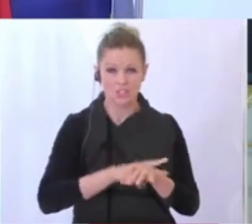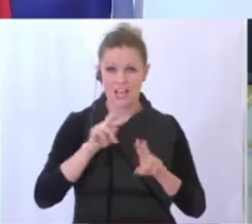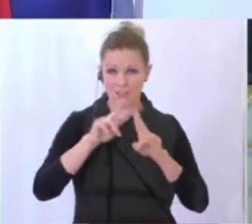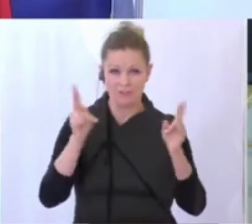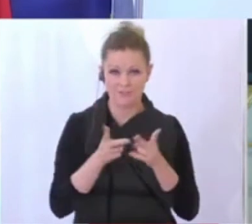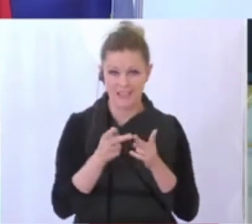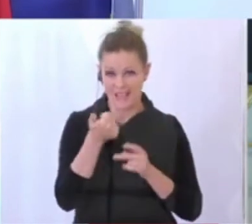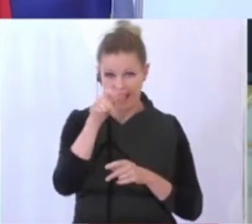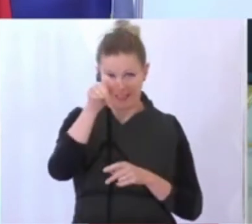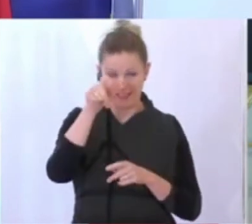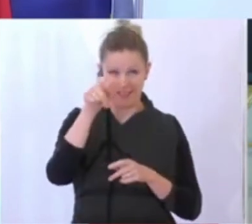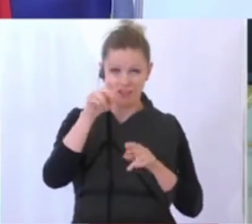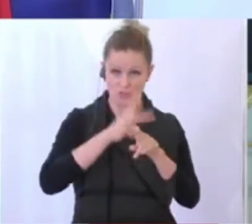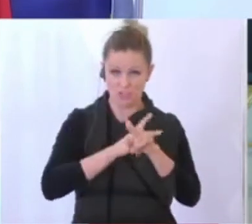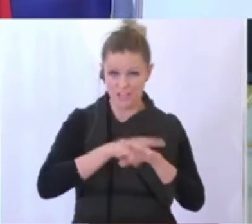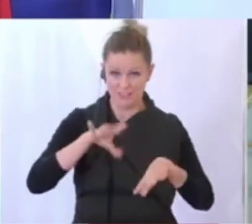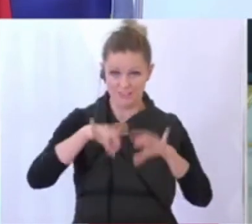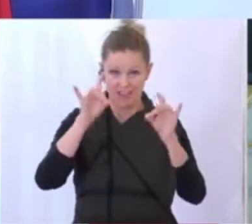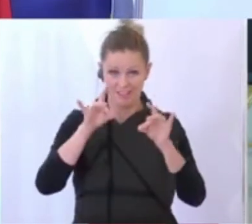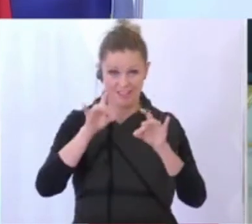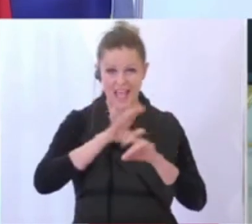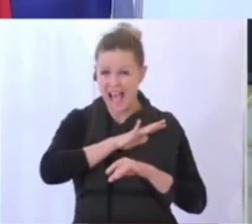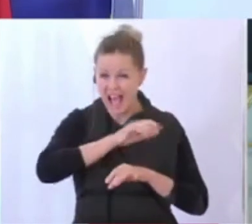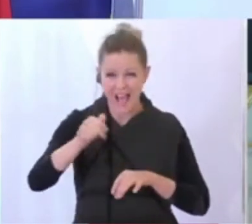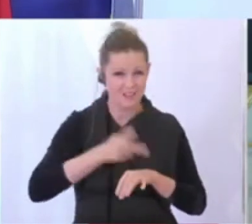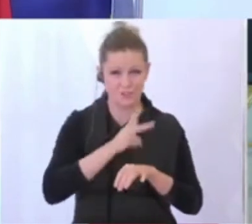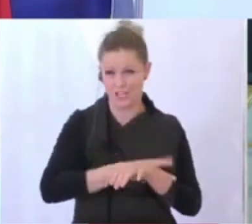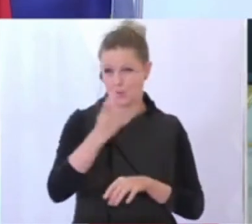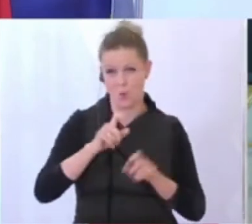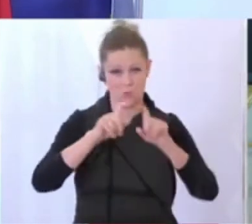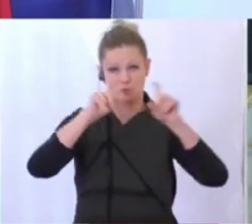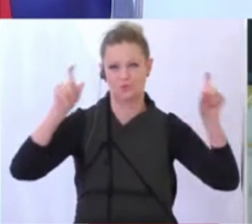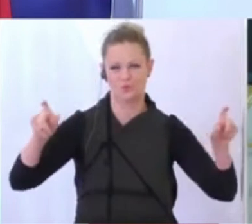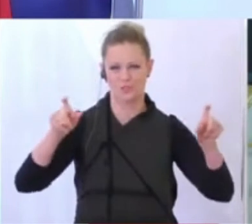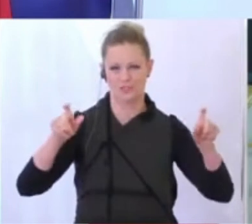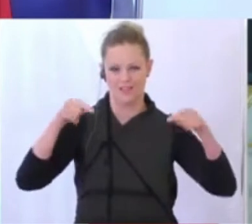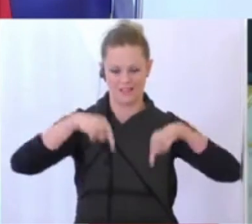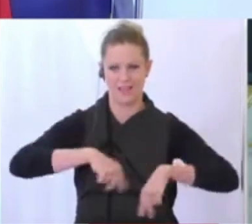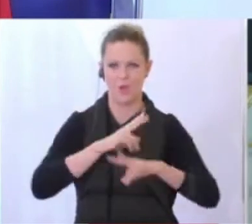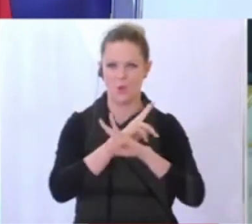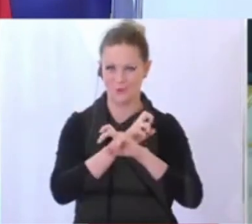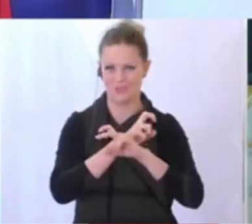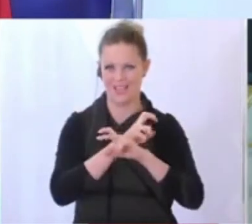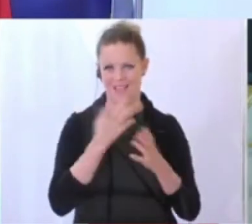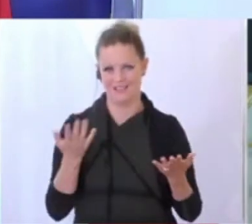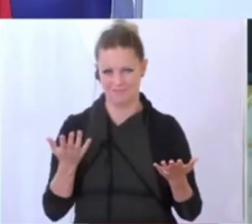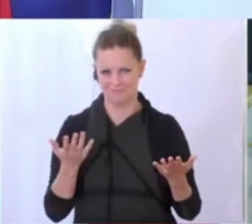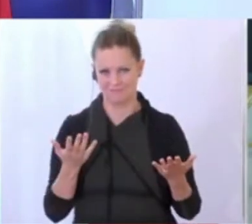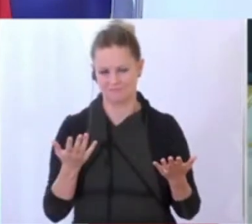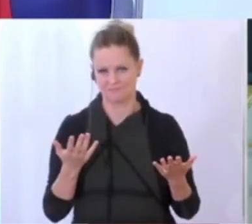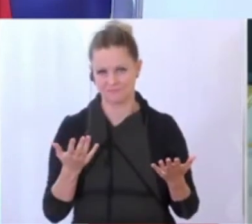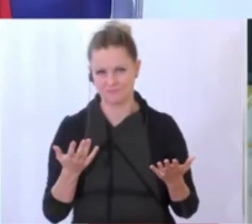Welt finden, der sich in diesem Jahr nicht verschulden muss. Und wenn Sie nach Österreich blicken, ohne jetzt